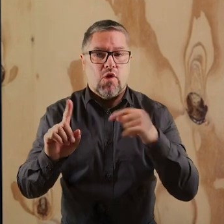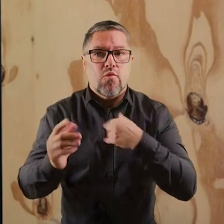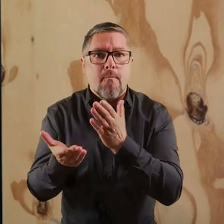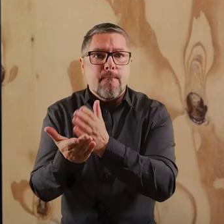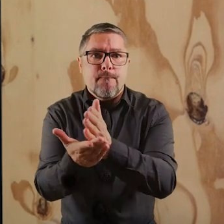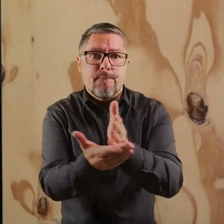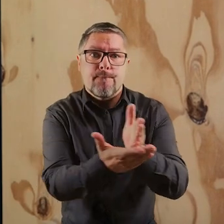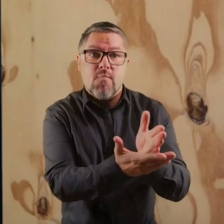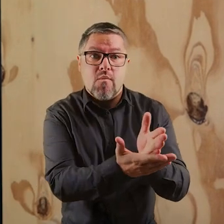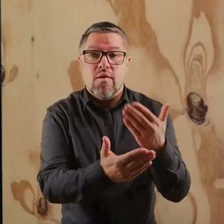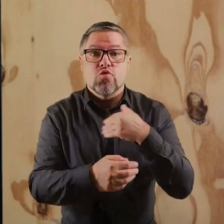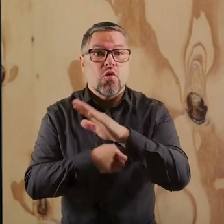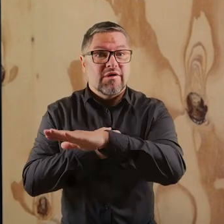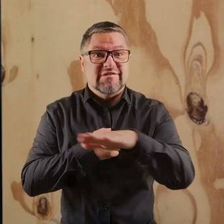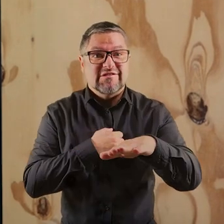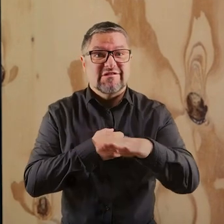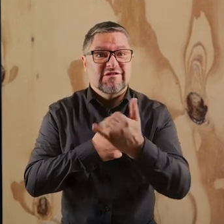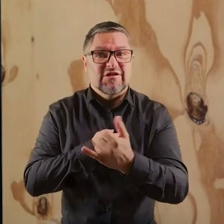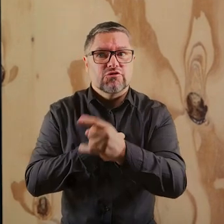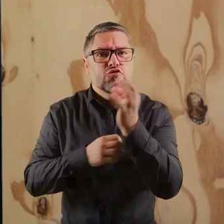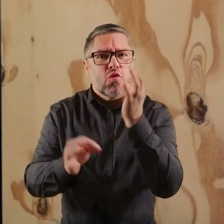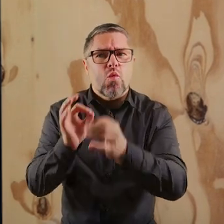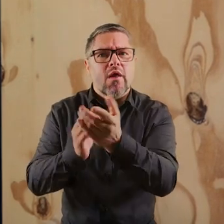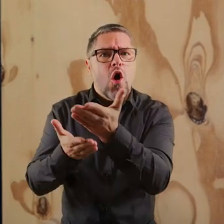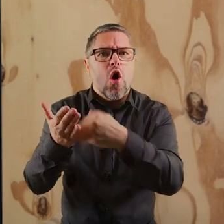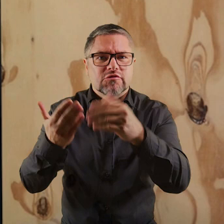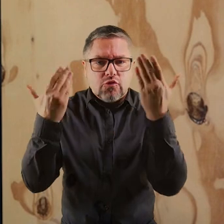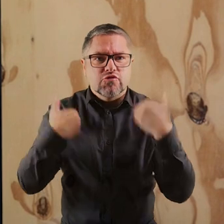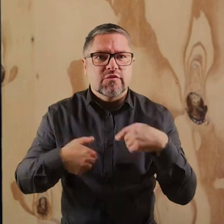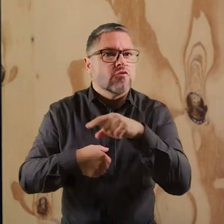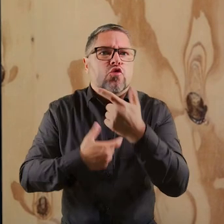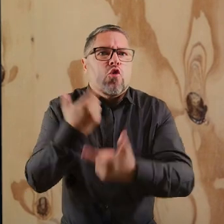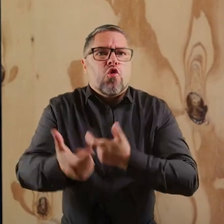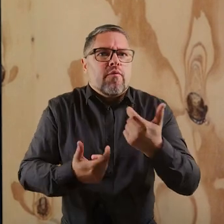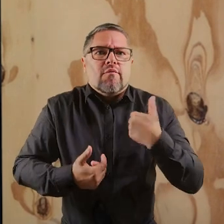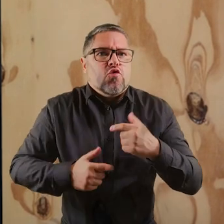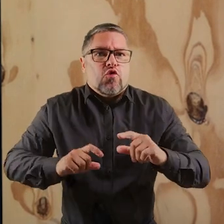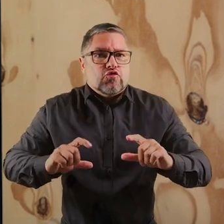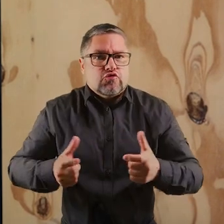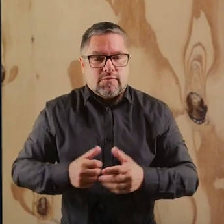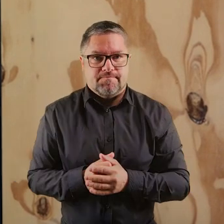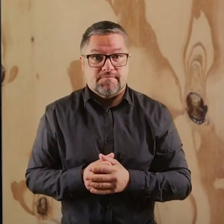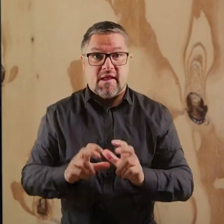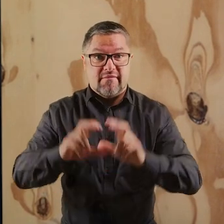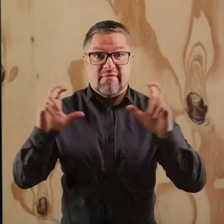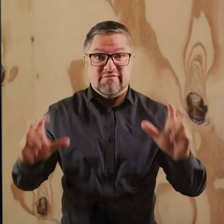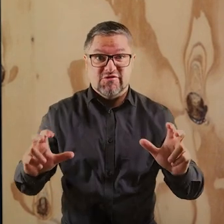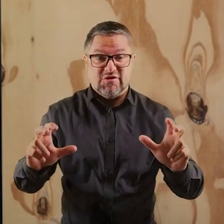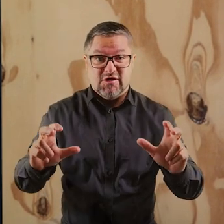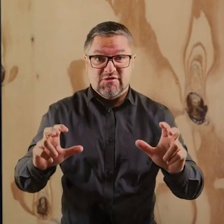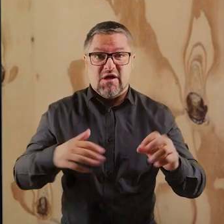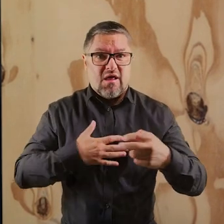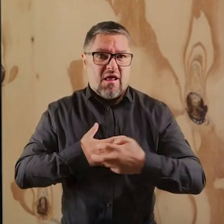pomagała dzieciom konkretnie z tego oddziału. A co się tam działo? Działo się to, że w trakcie leczenia